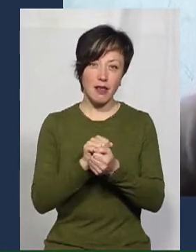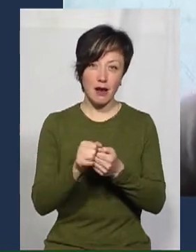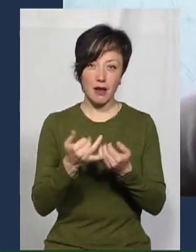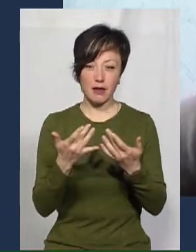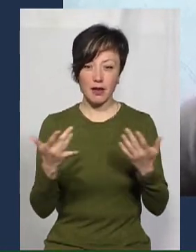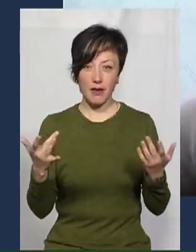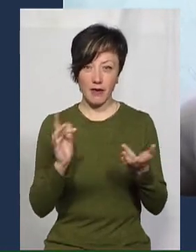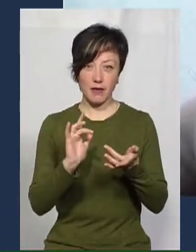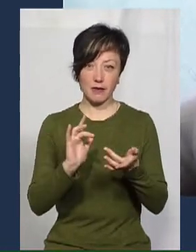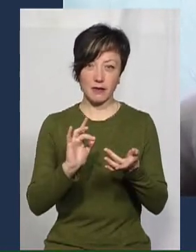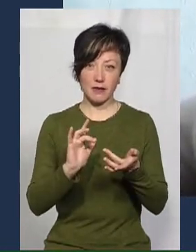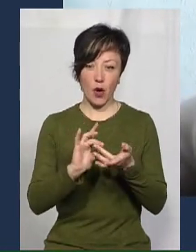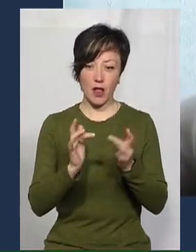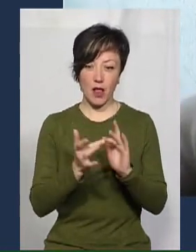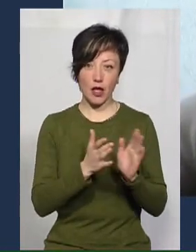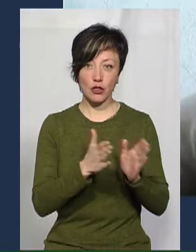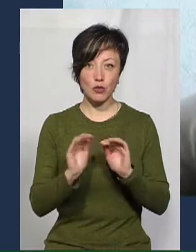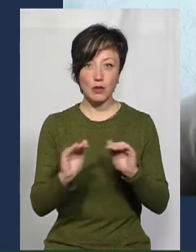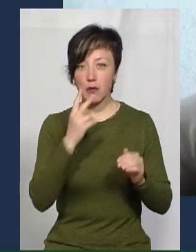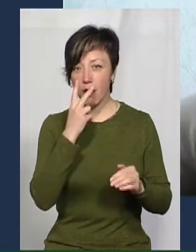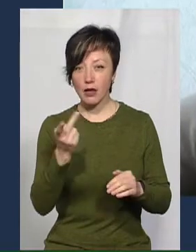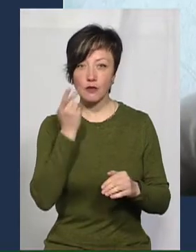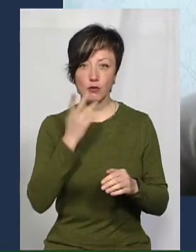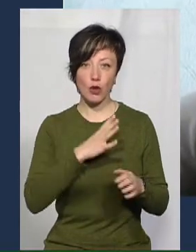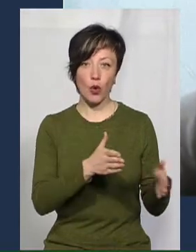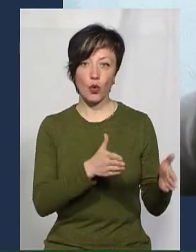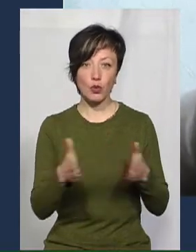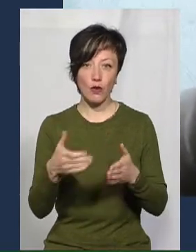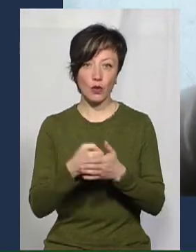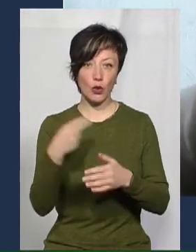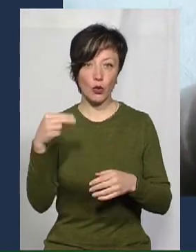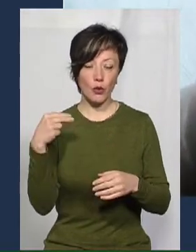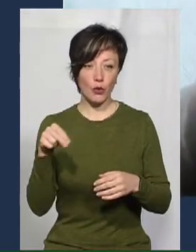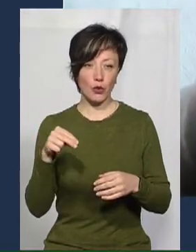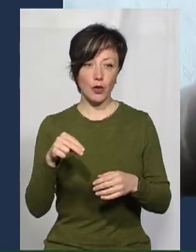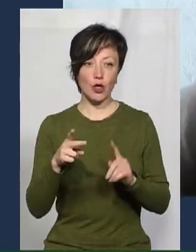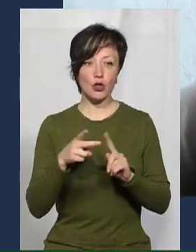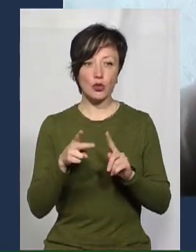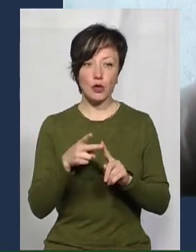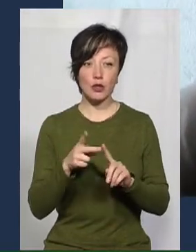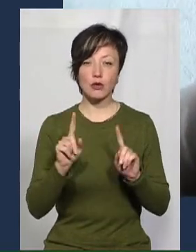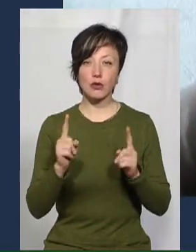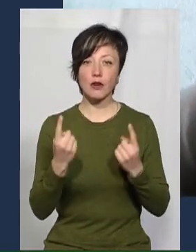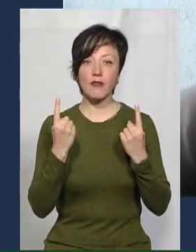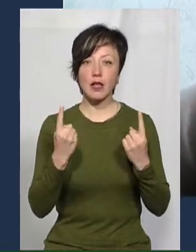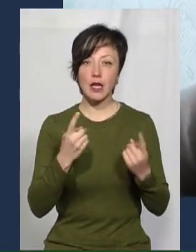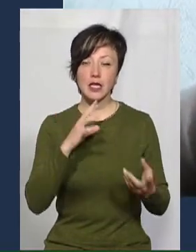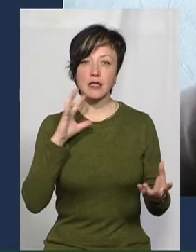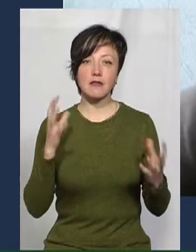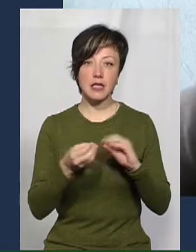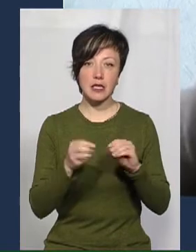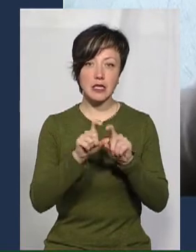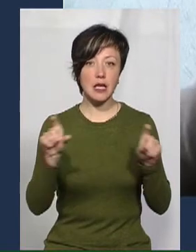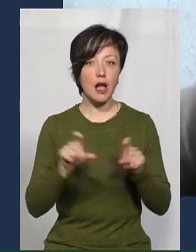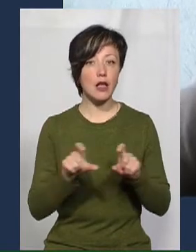тобто, щоб учні їх бачили, щоб учні завжди були готовими до уроку. Друге – це надзвичайно велика звітність. Тобто, заклади